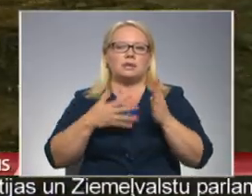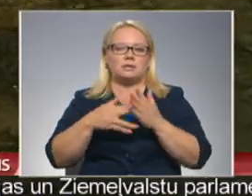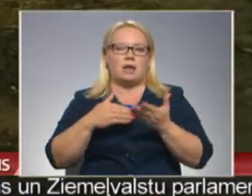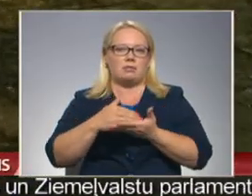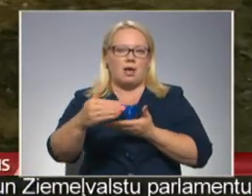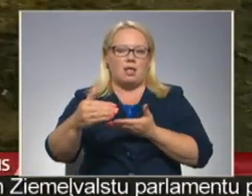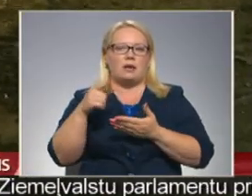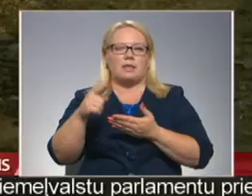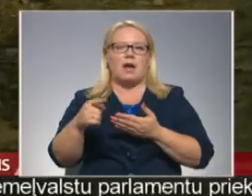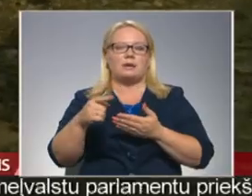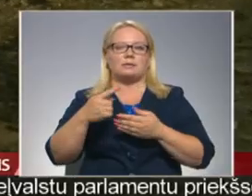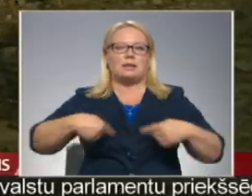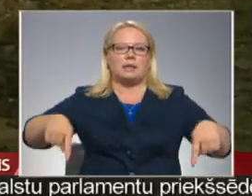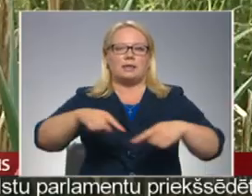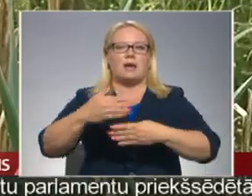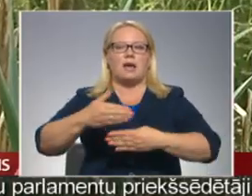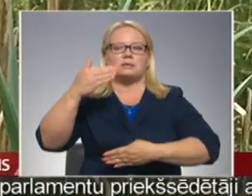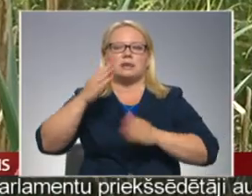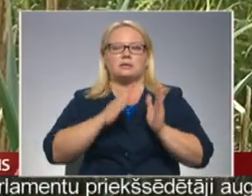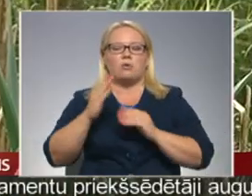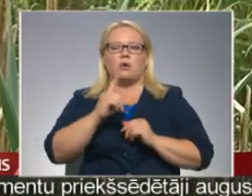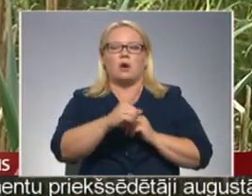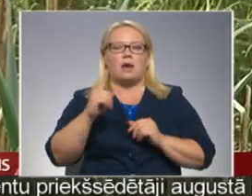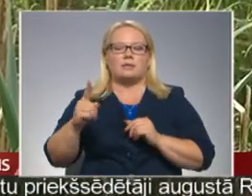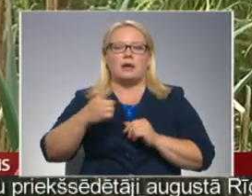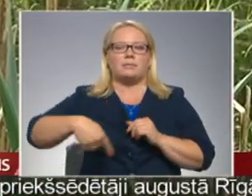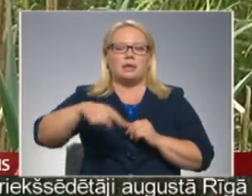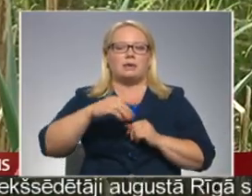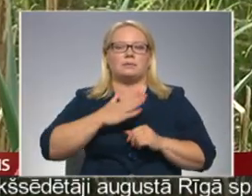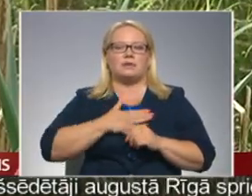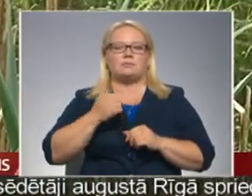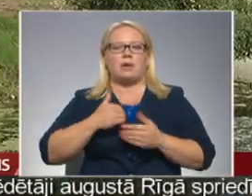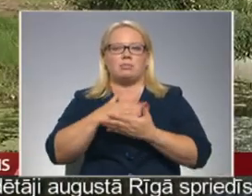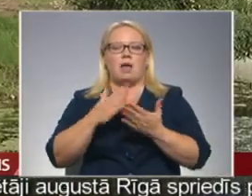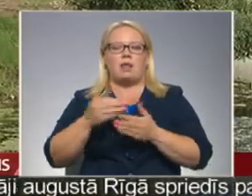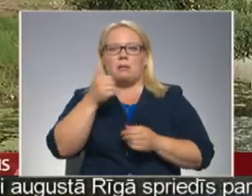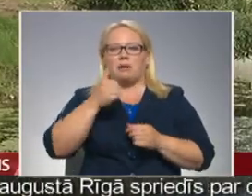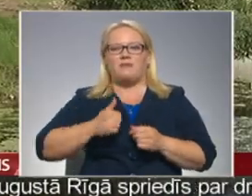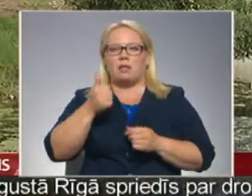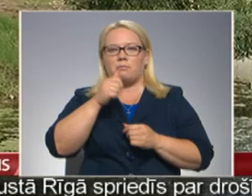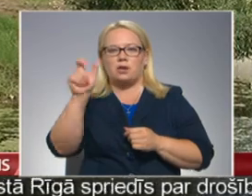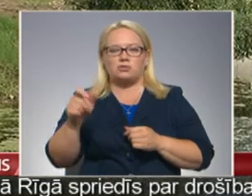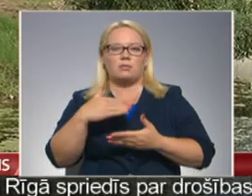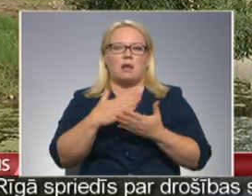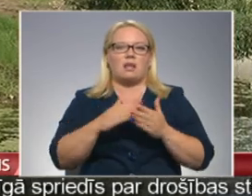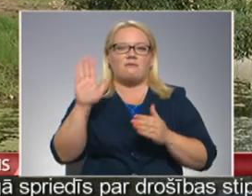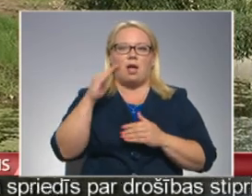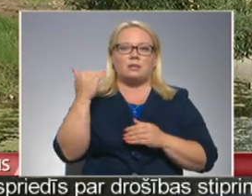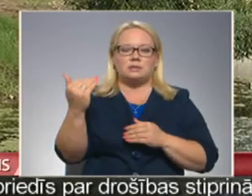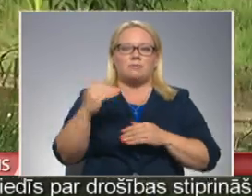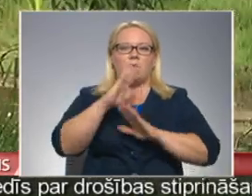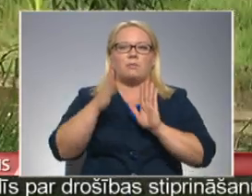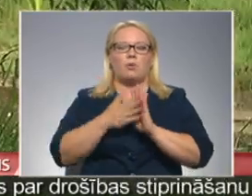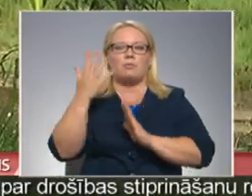Dīķi, kas kādas sakārtošana kavē arī tas, ka katram dīķim ir savus īpašnieks, daļa piedara privāta personām, daļa valstīm, tādēļ pie kopīga